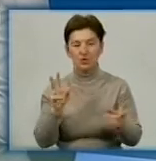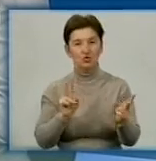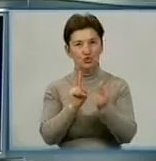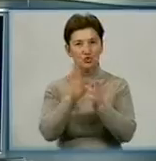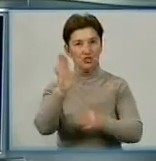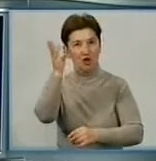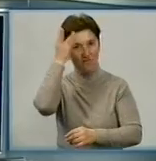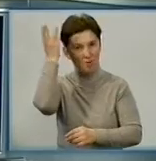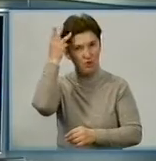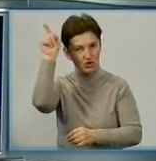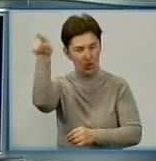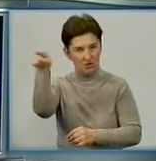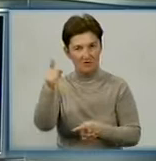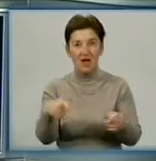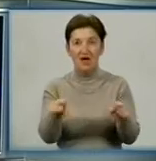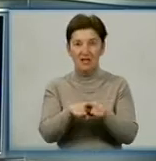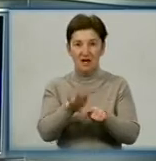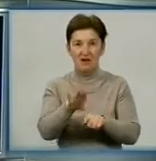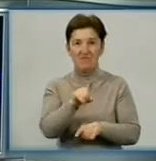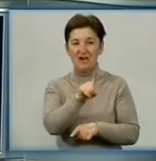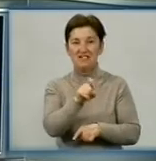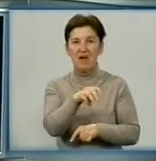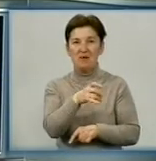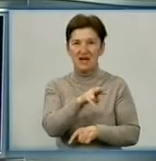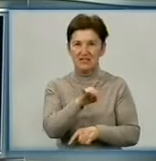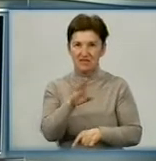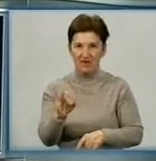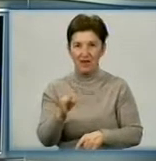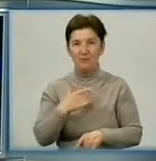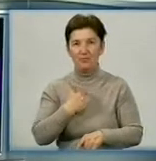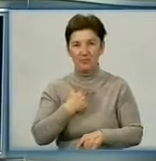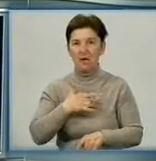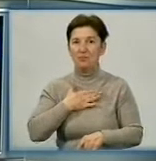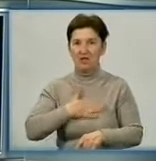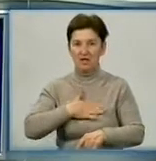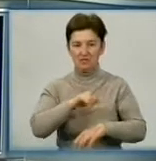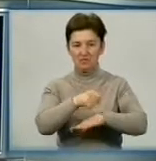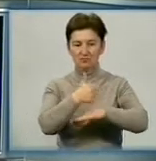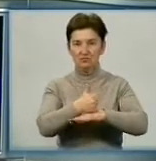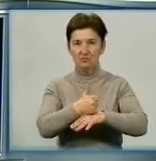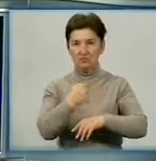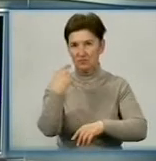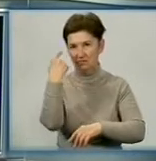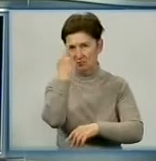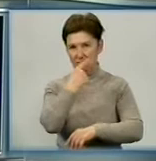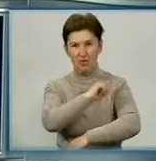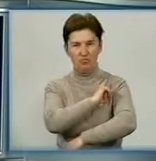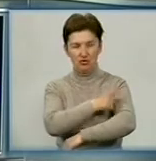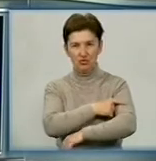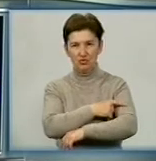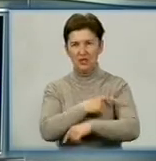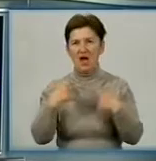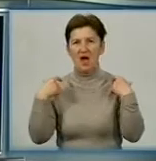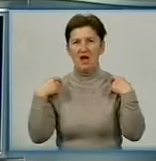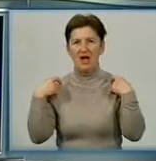посольстві, так і в земляцтві. Мені приємно, що на очолі земляцтва стала потужна фігура, людина генерал-лейтенант